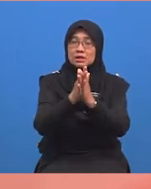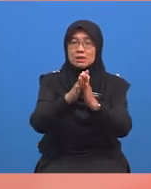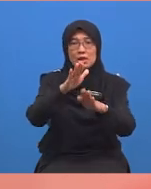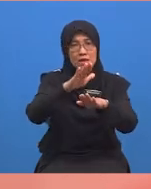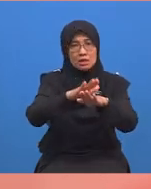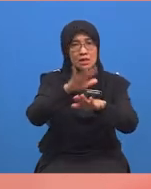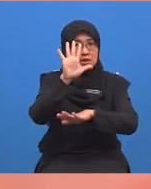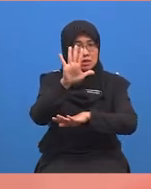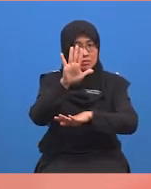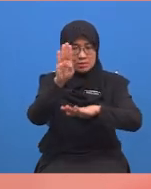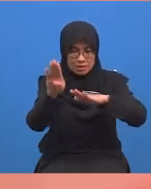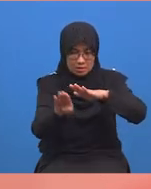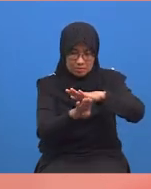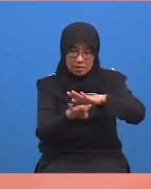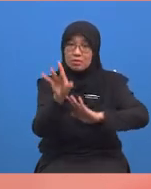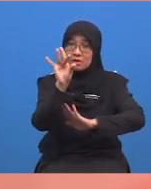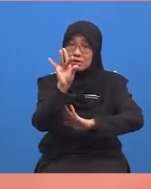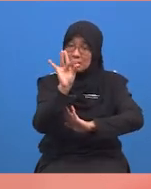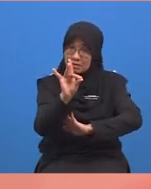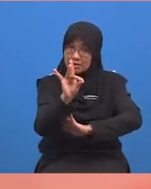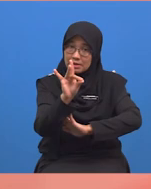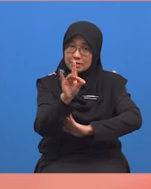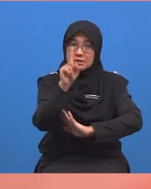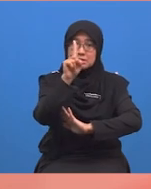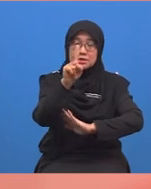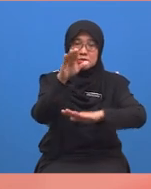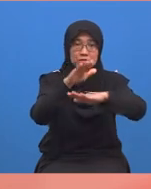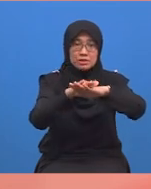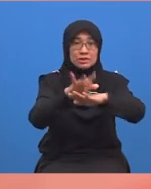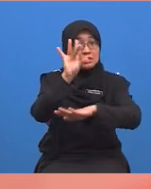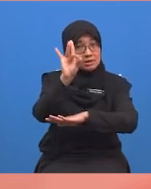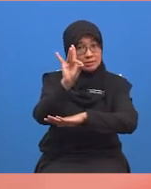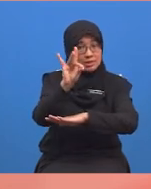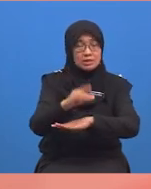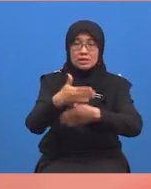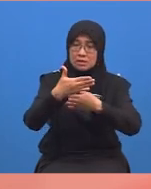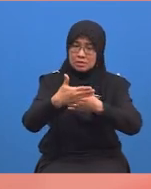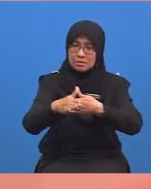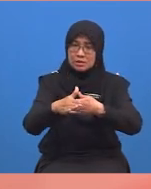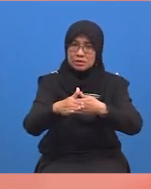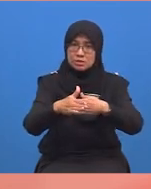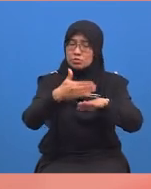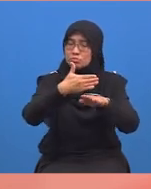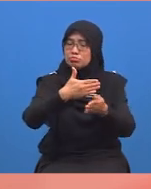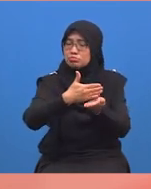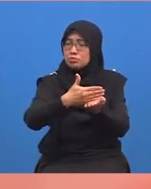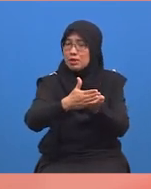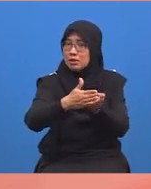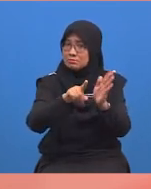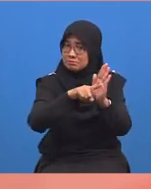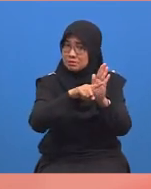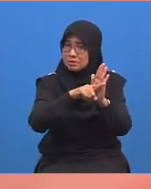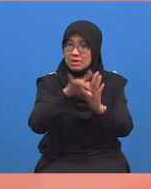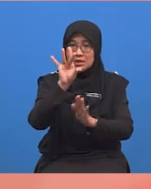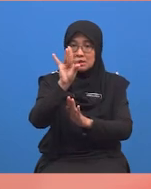letak lima di bawah lapan dan satu di atas lapan. Kemudian, tolakkan lapan